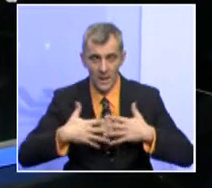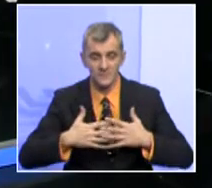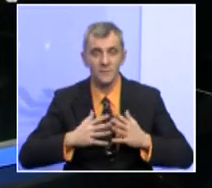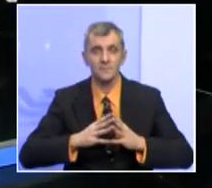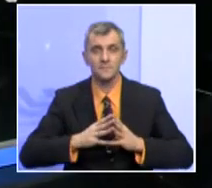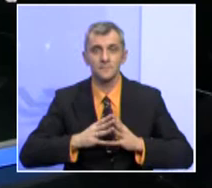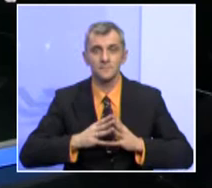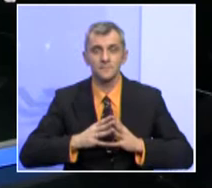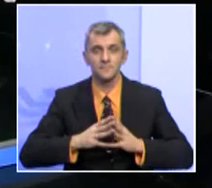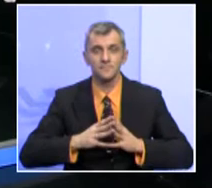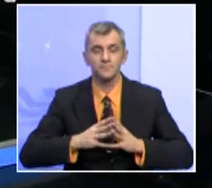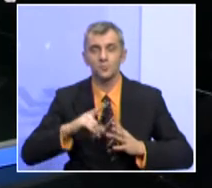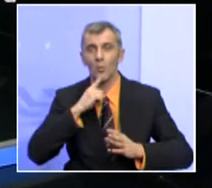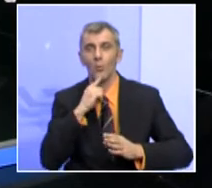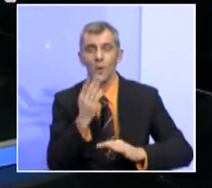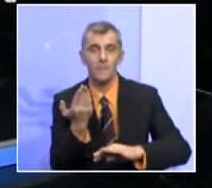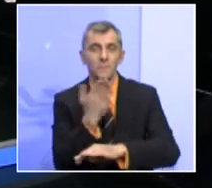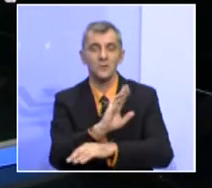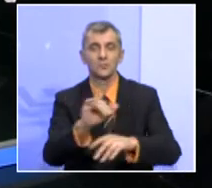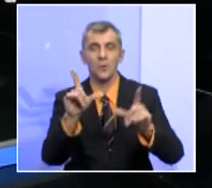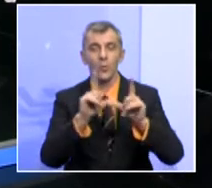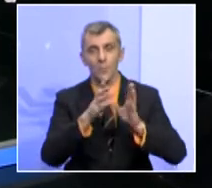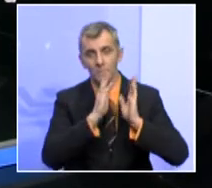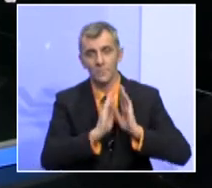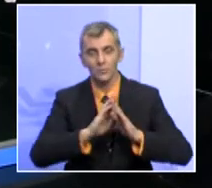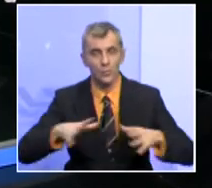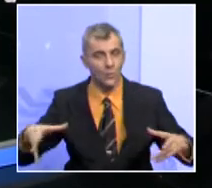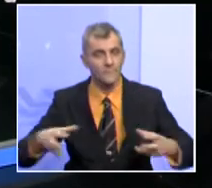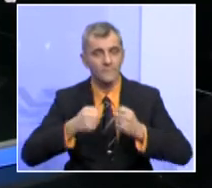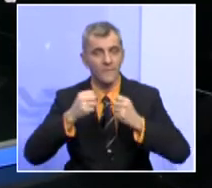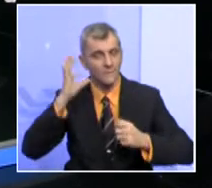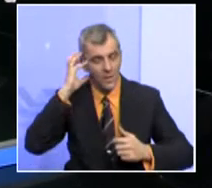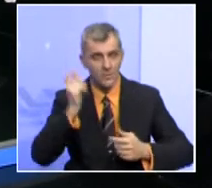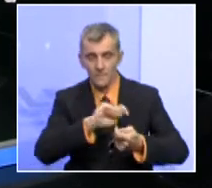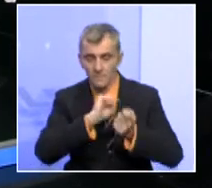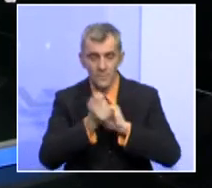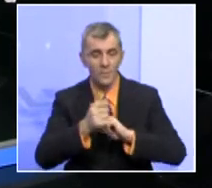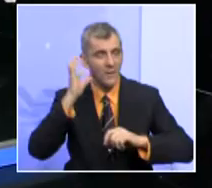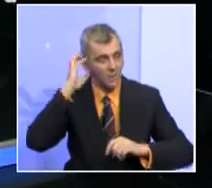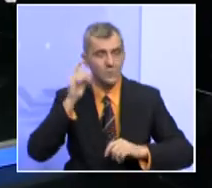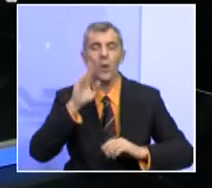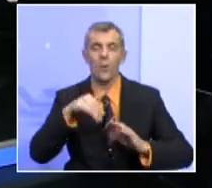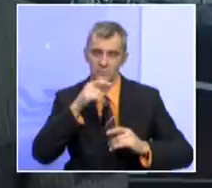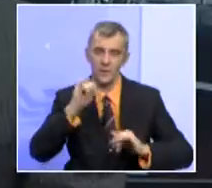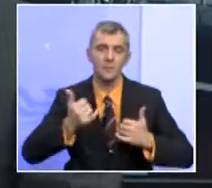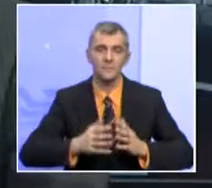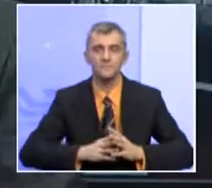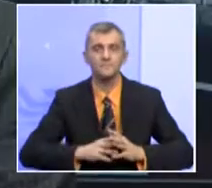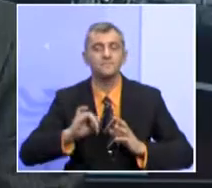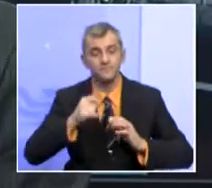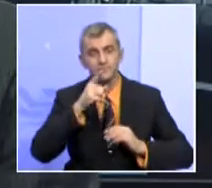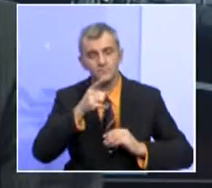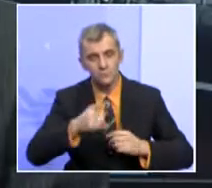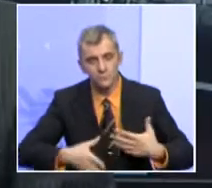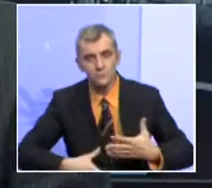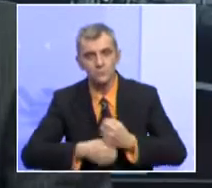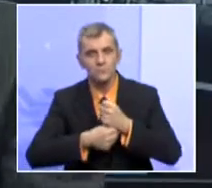koji su prisutni u procesu konstituiranja vlade, promjene vlade, onda da. Da li bi tada i